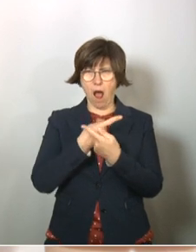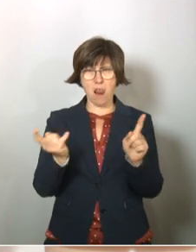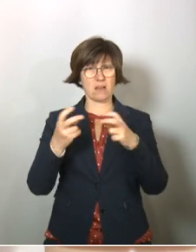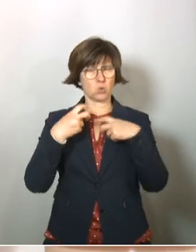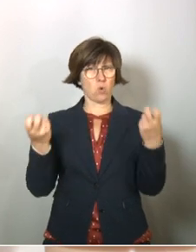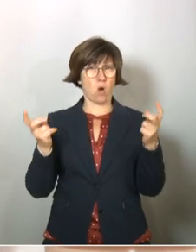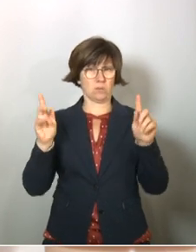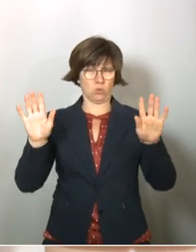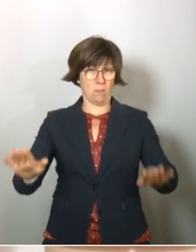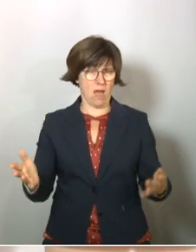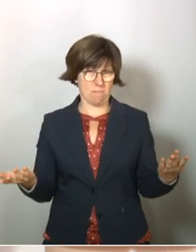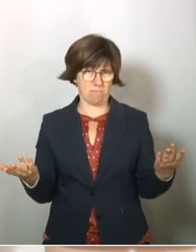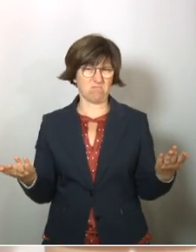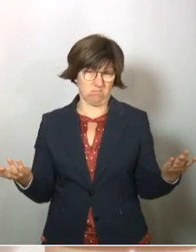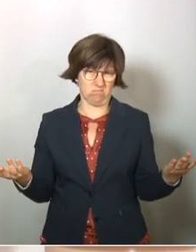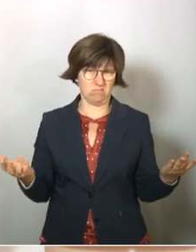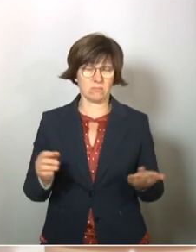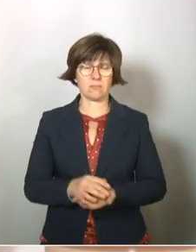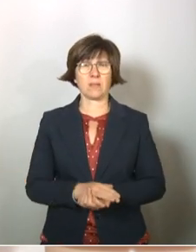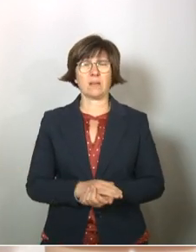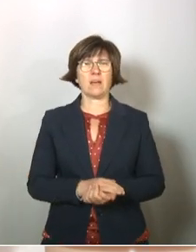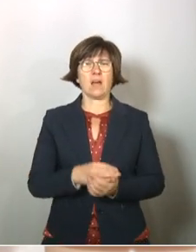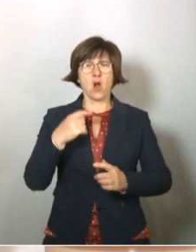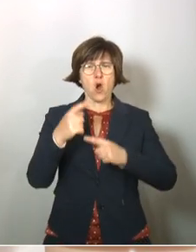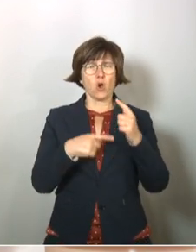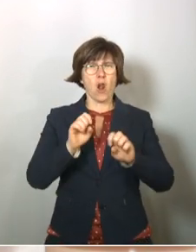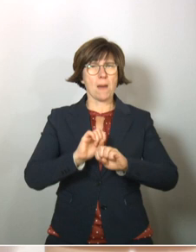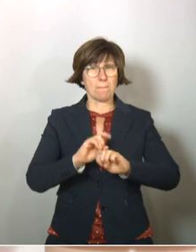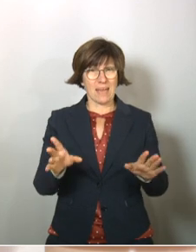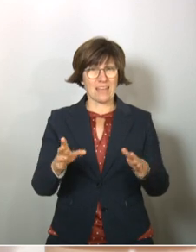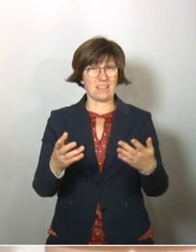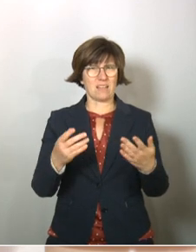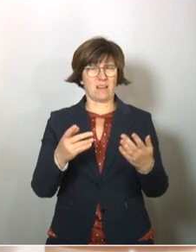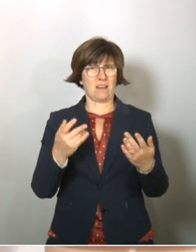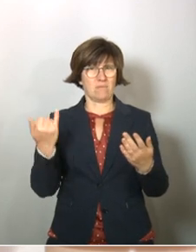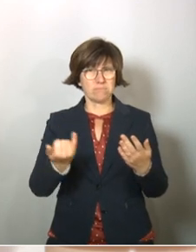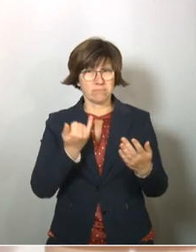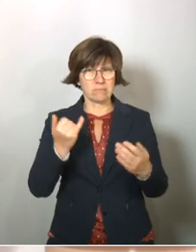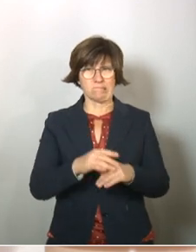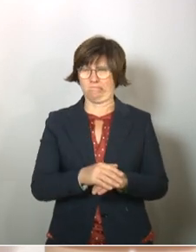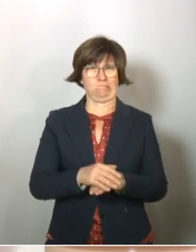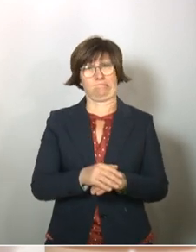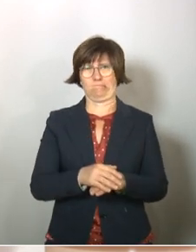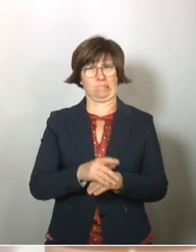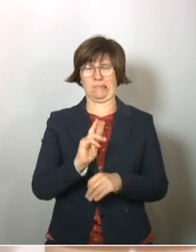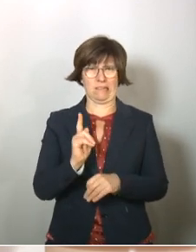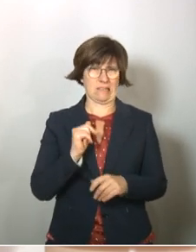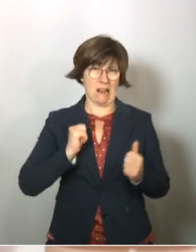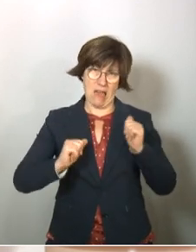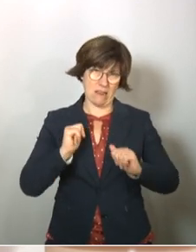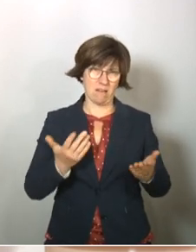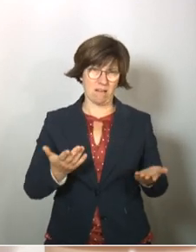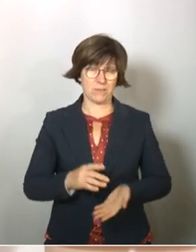zu Hause bleiben mussten. Die Rolle der Medien ist dabei leider nicht besonders ersprießlich gewesen.